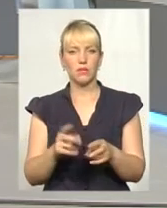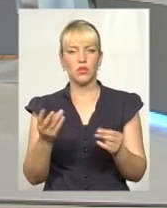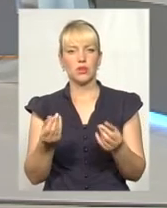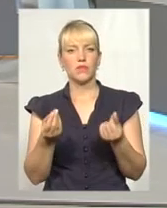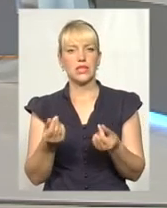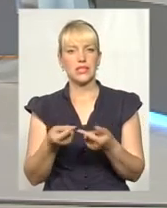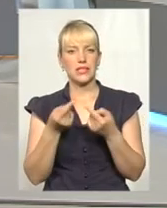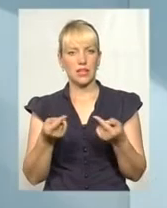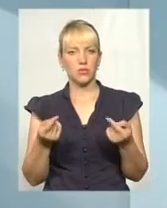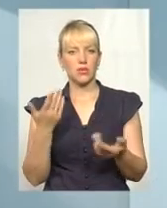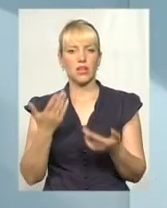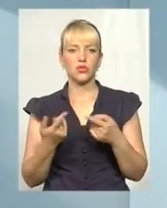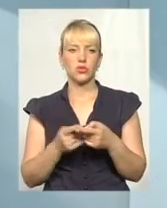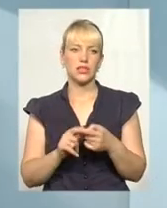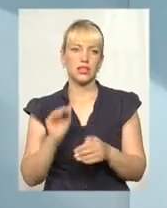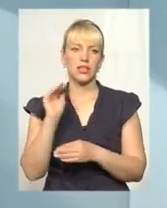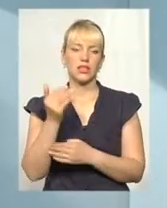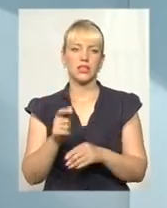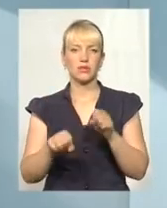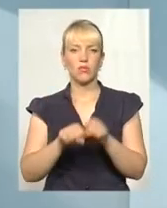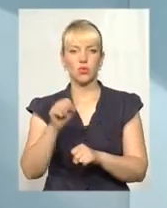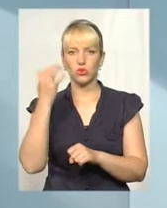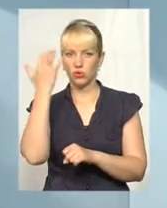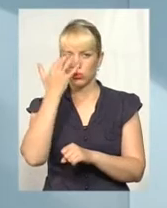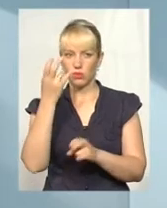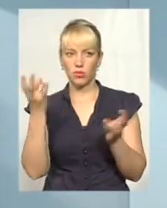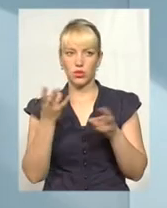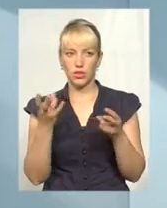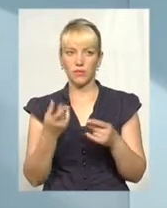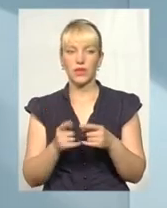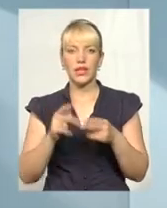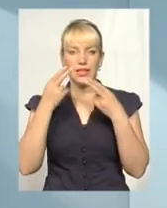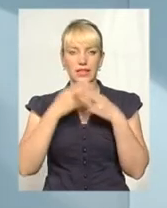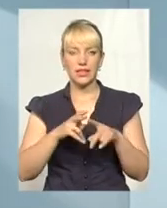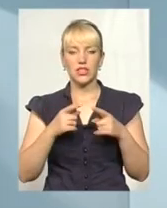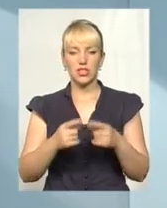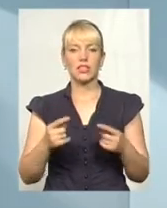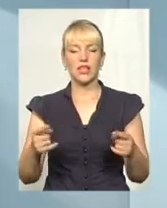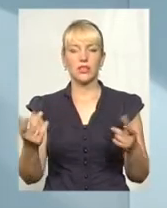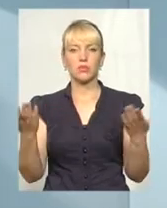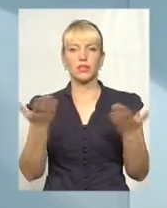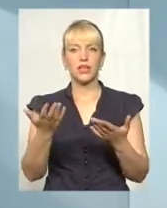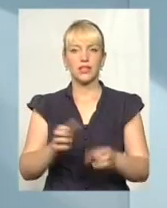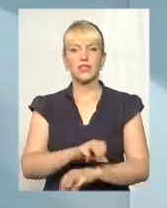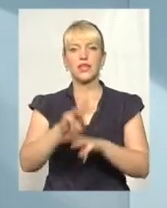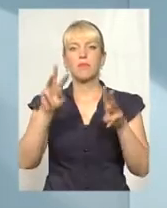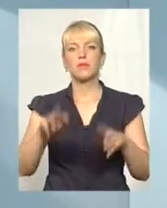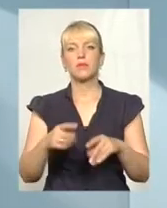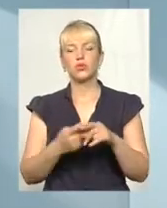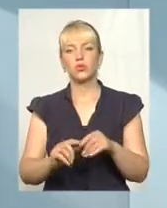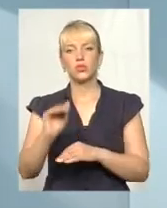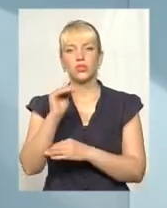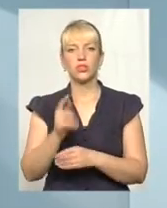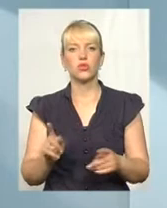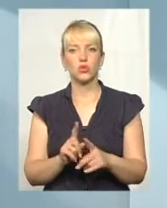Якщо це дитина з порушеннями зору, то потрібні тефлотехнічні засоби, які забезпечать цю дитину,